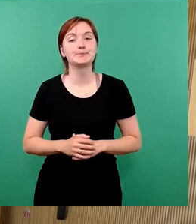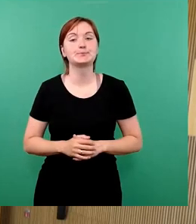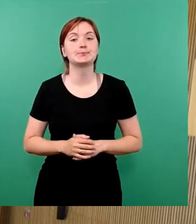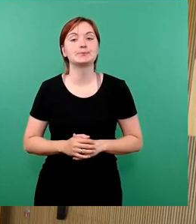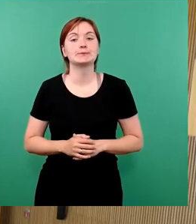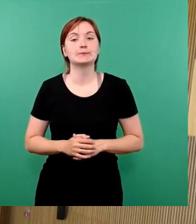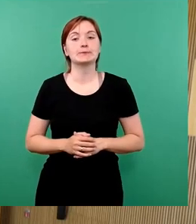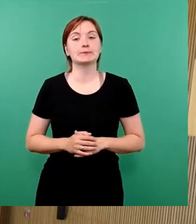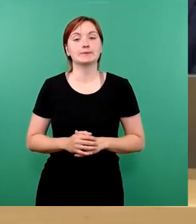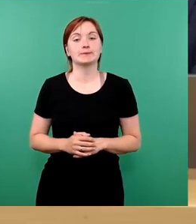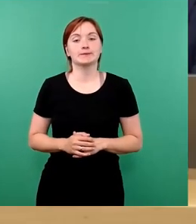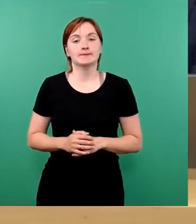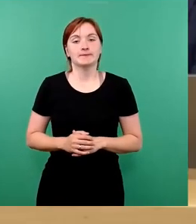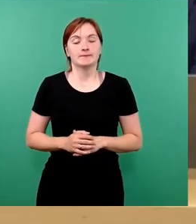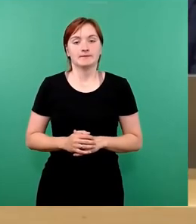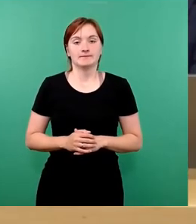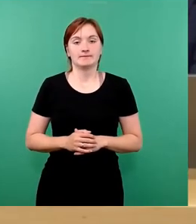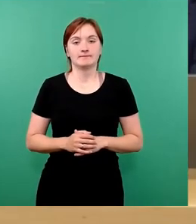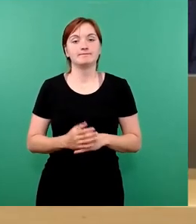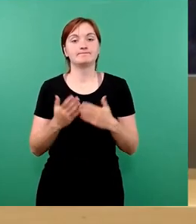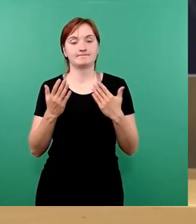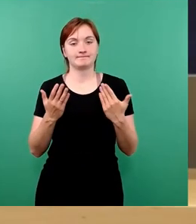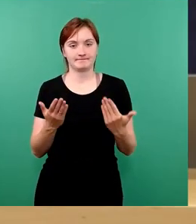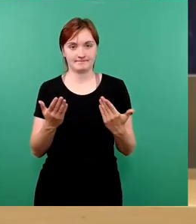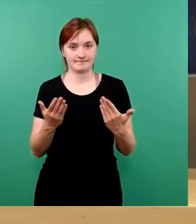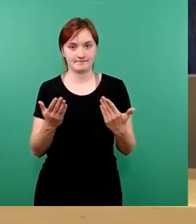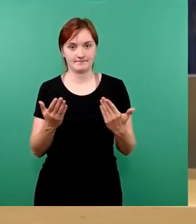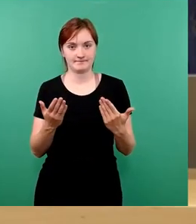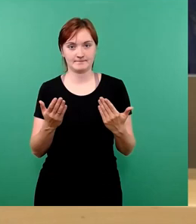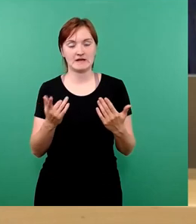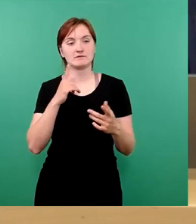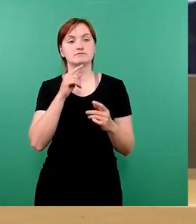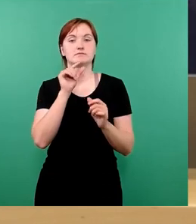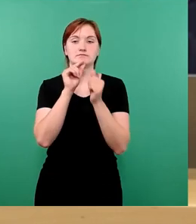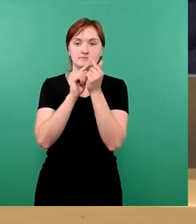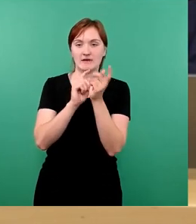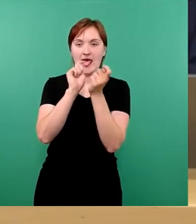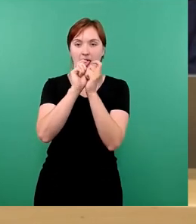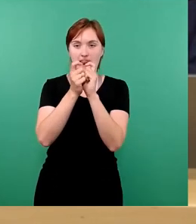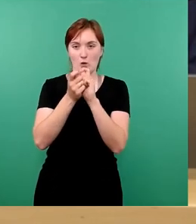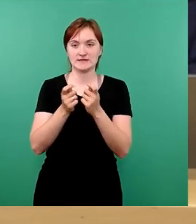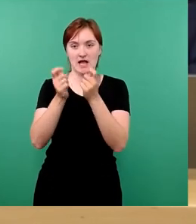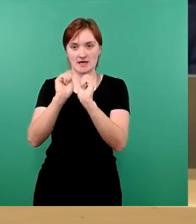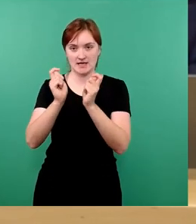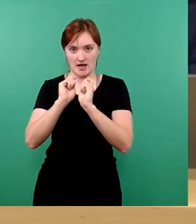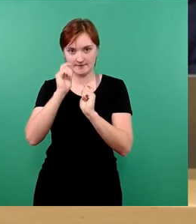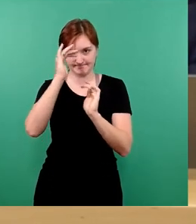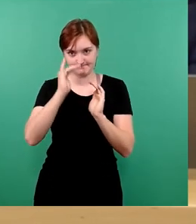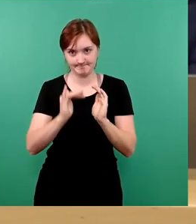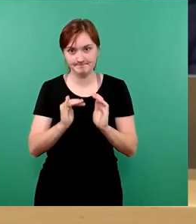Und dagegen, oder da haben wir entsprechende Änderungsanträge. Es ist